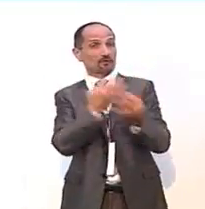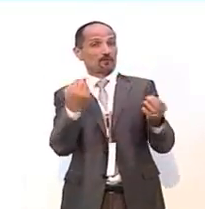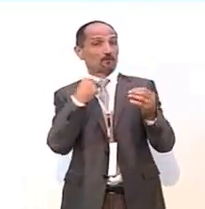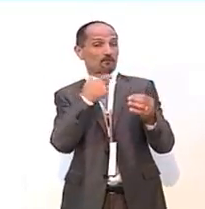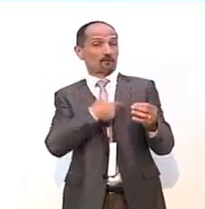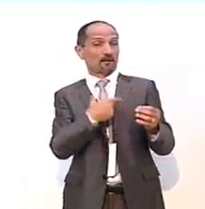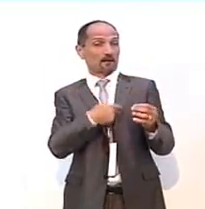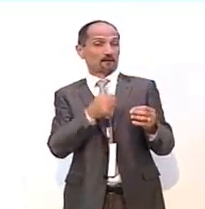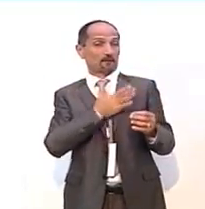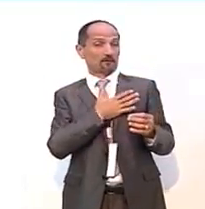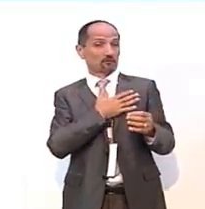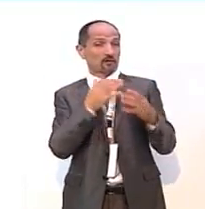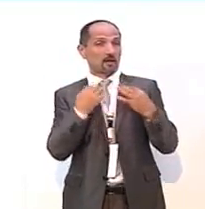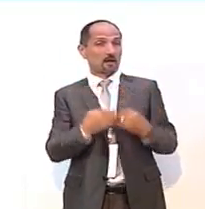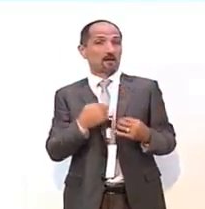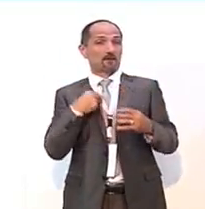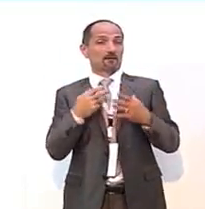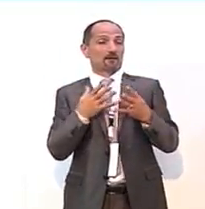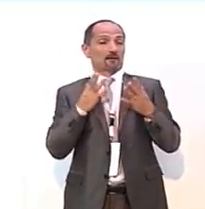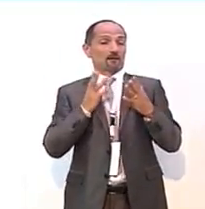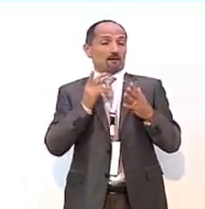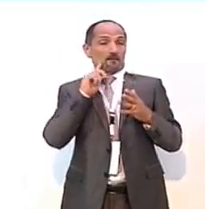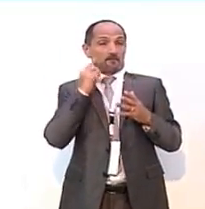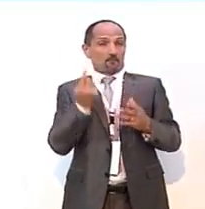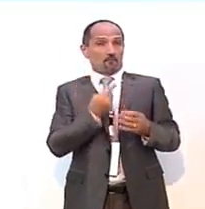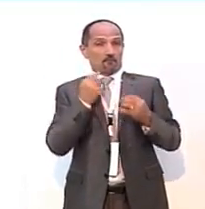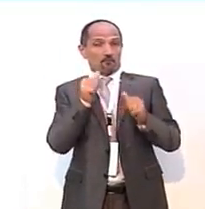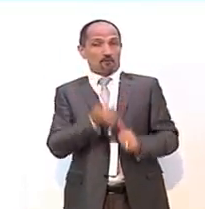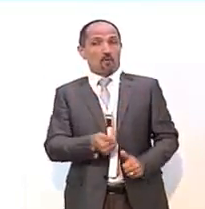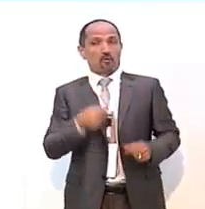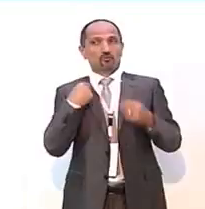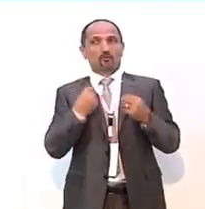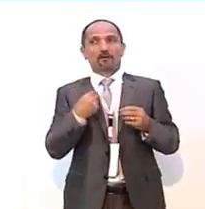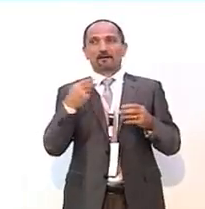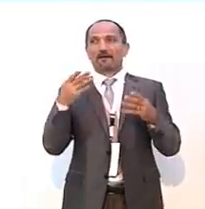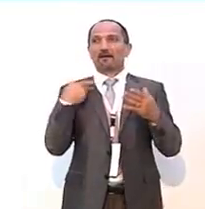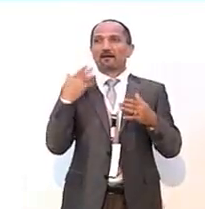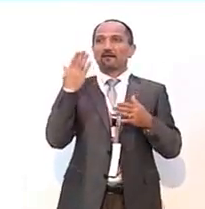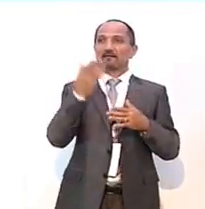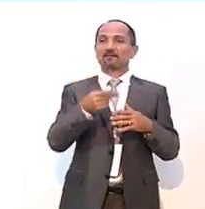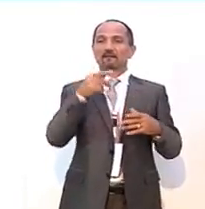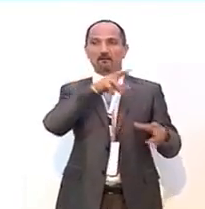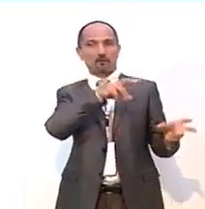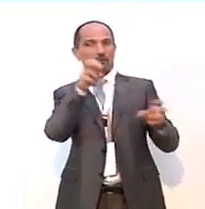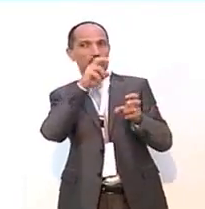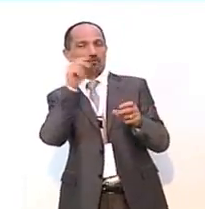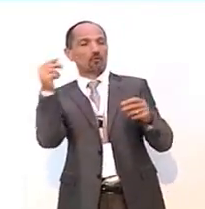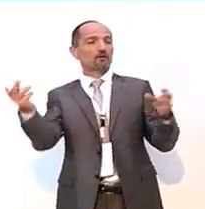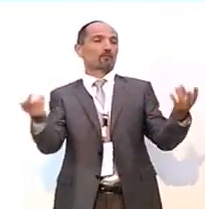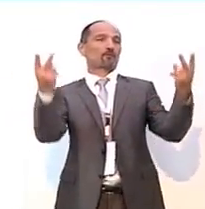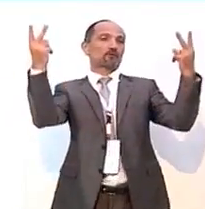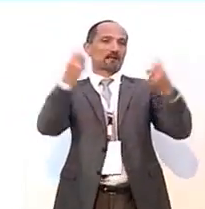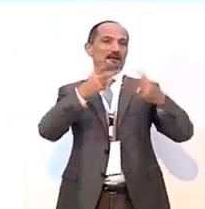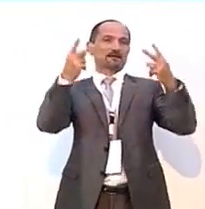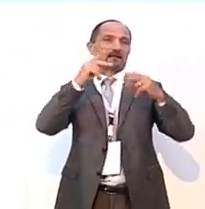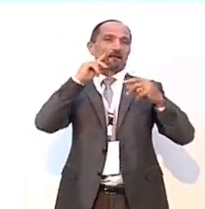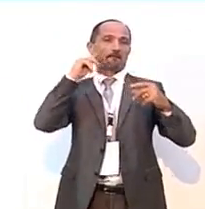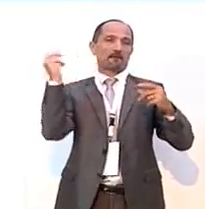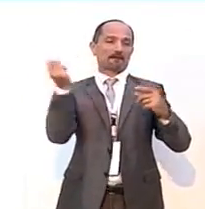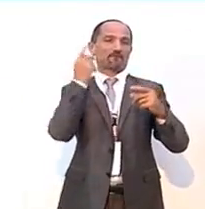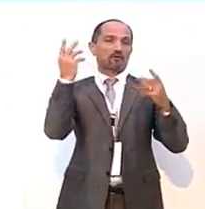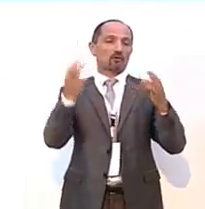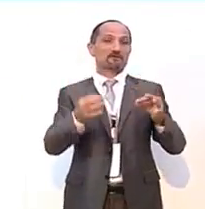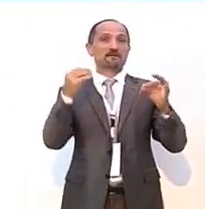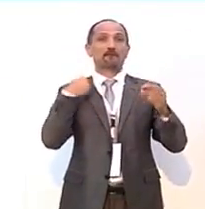carattere personale, perché abbiamo avuto modo di vedere luoghi, assaggiare sapori, sentire odori di realtà meravigliose, ma soprattutto dal punto di vista